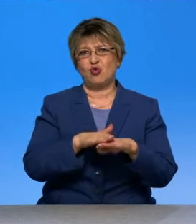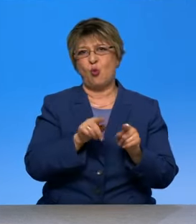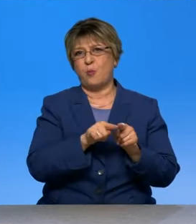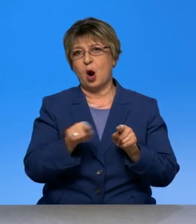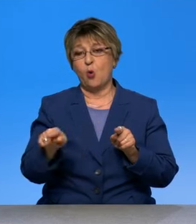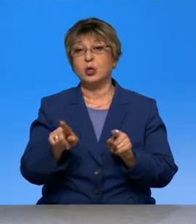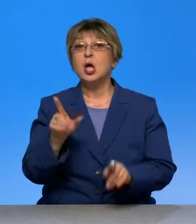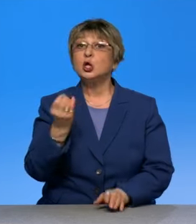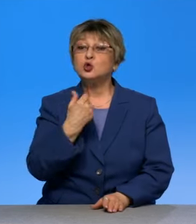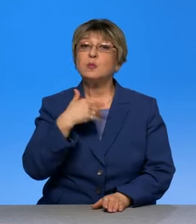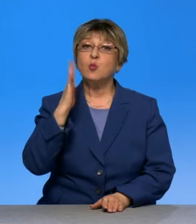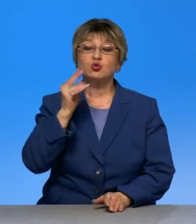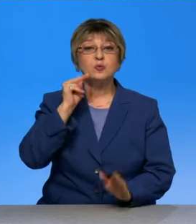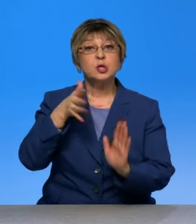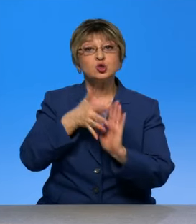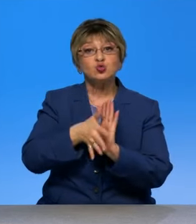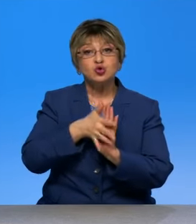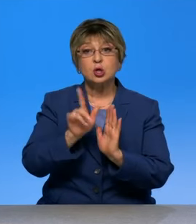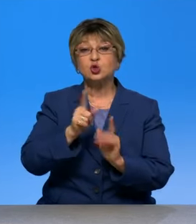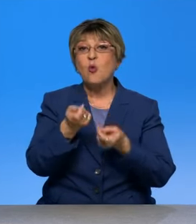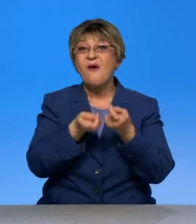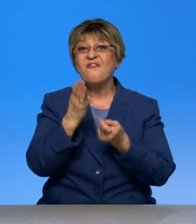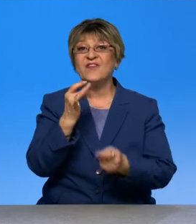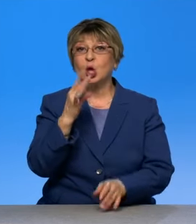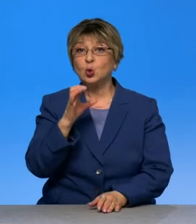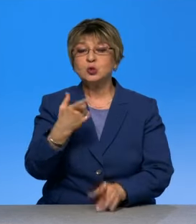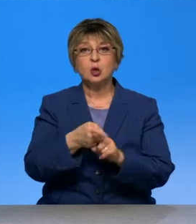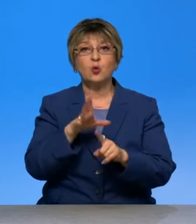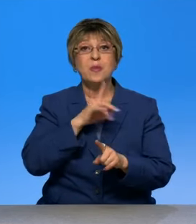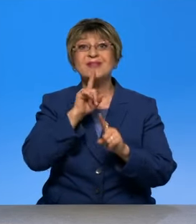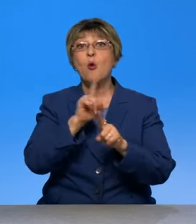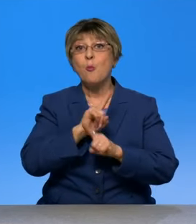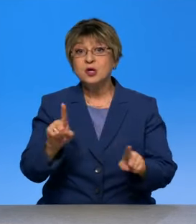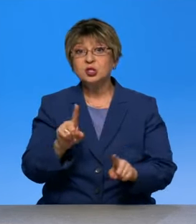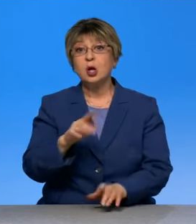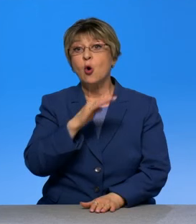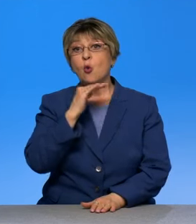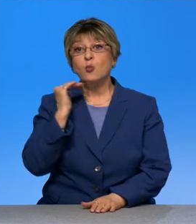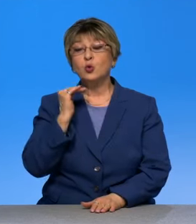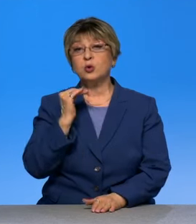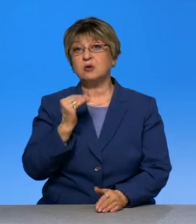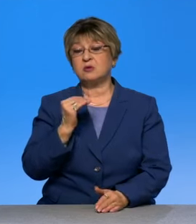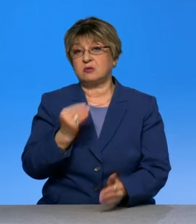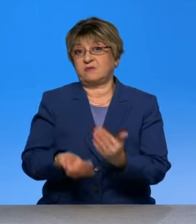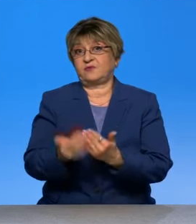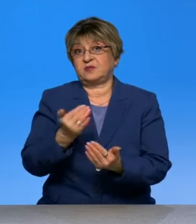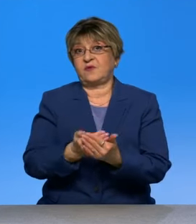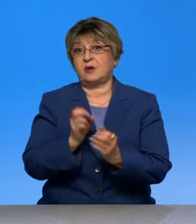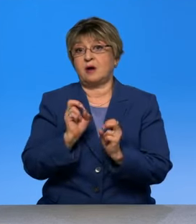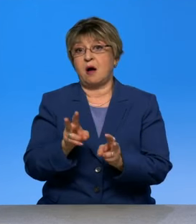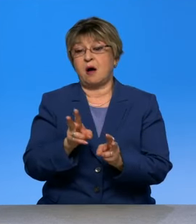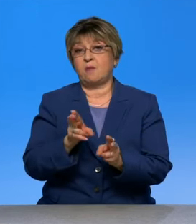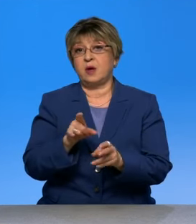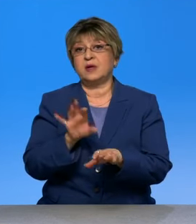изучать и доказать, что вот этот вирус, который такой необычный возник, у многих вызывал такие развития аутоиммунных